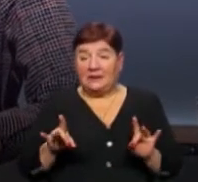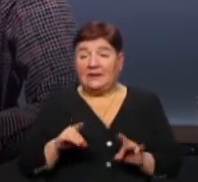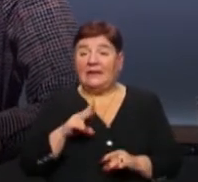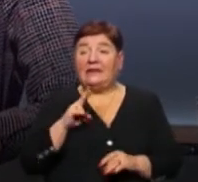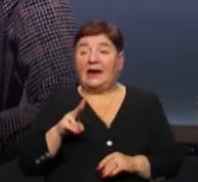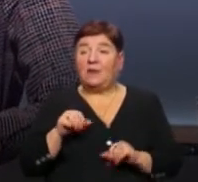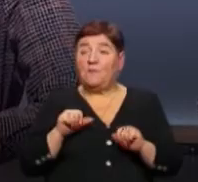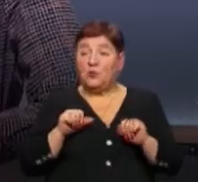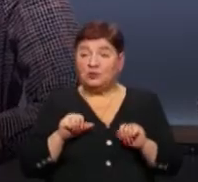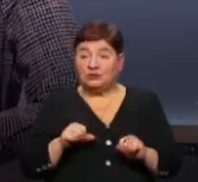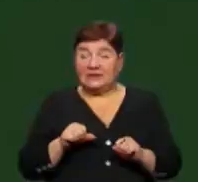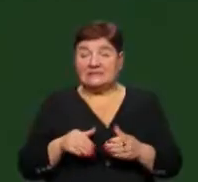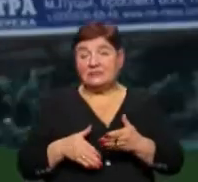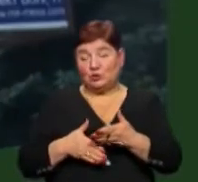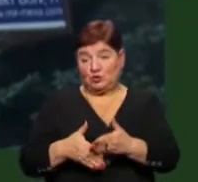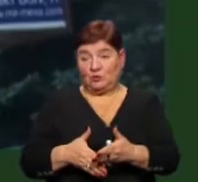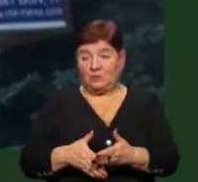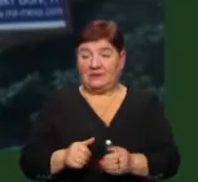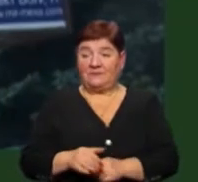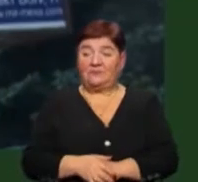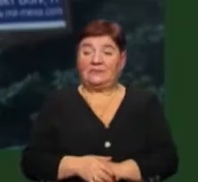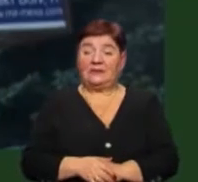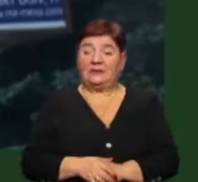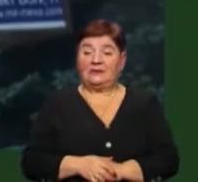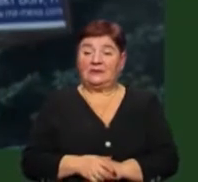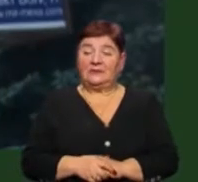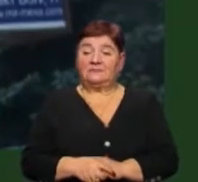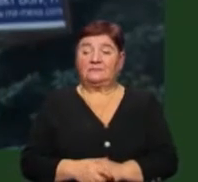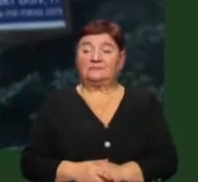можна її застосовувати. Давайте подивимось.